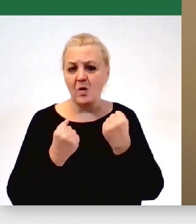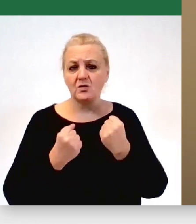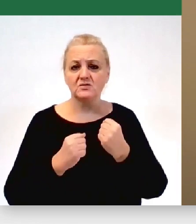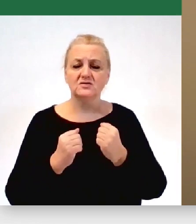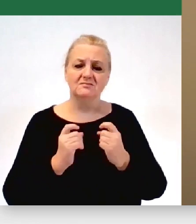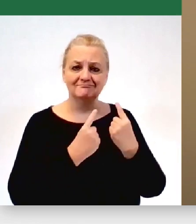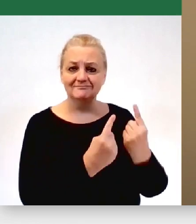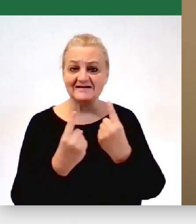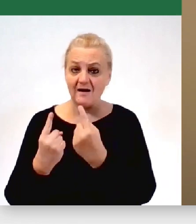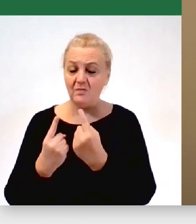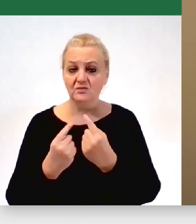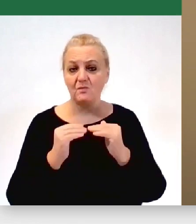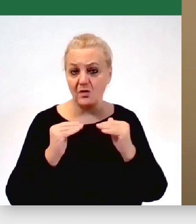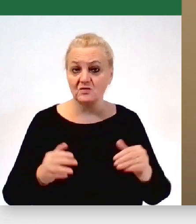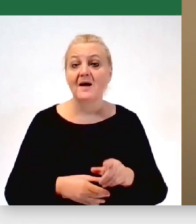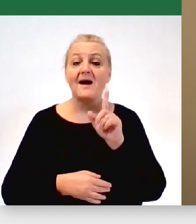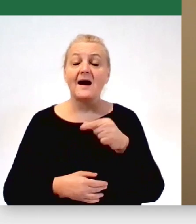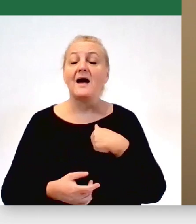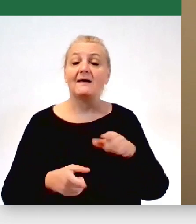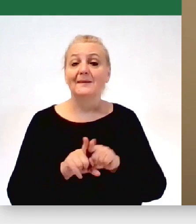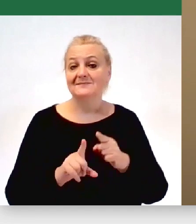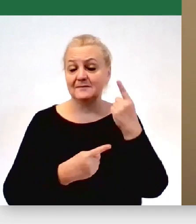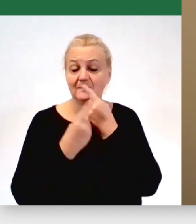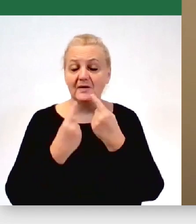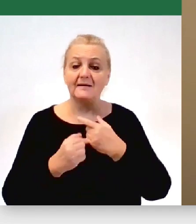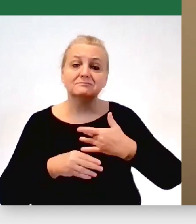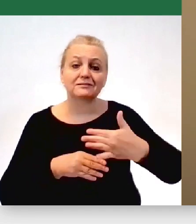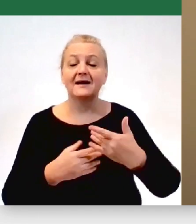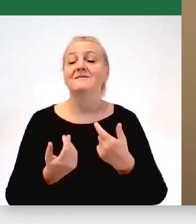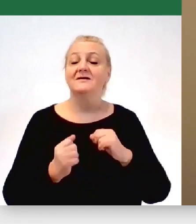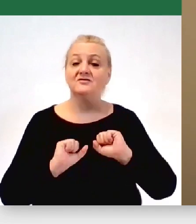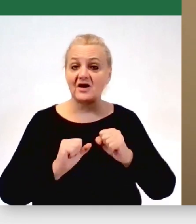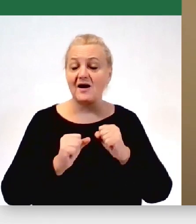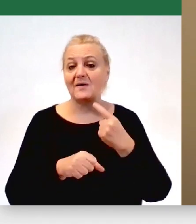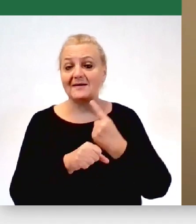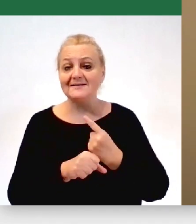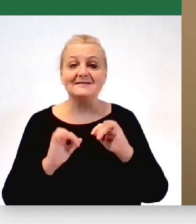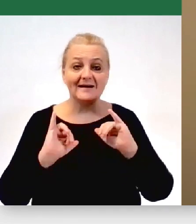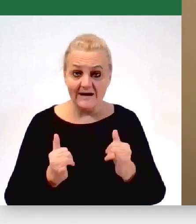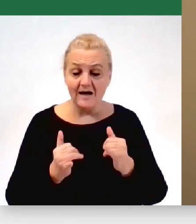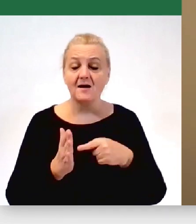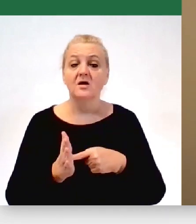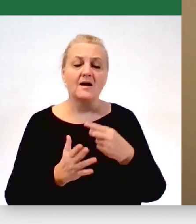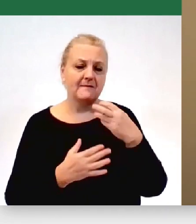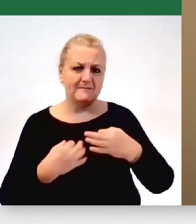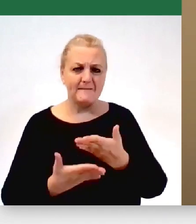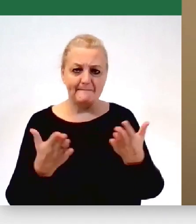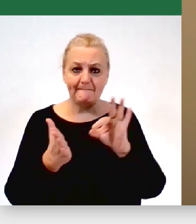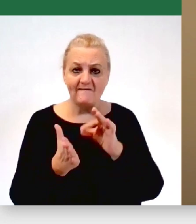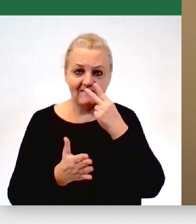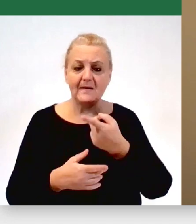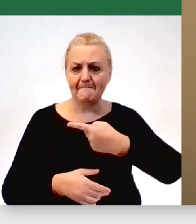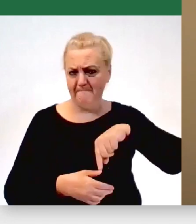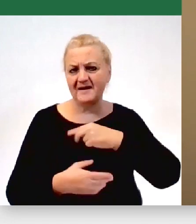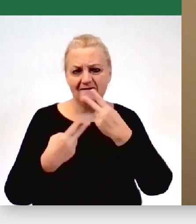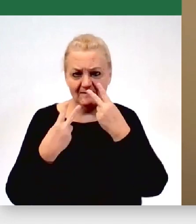Natomiast to, co mi się wydaje, to to, w jaki sposób potem podejmujemy decyzję. znaczy myślę, że Państwo tu widzicie i my wszyscy tutaj to